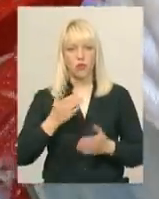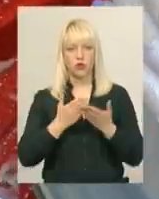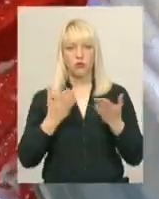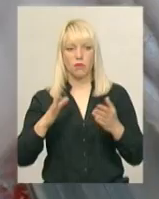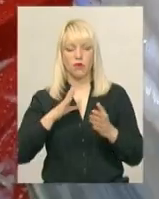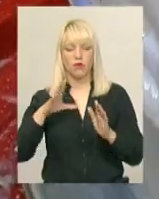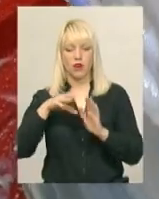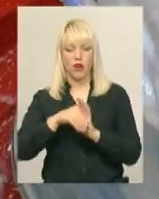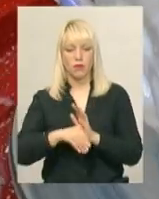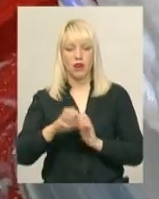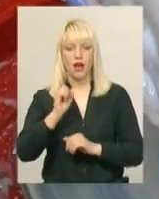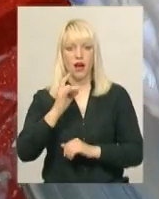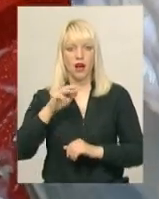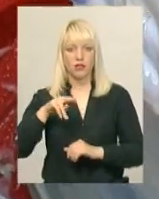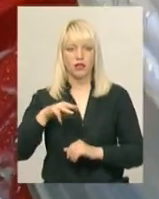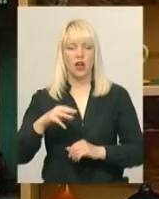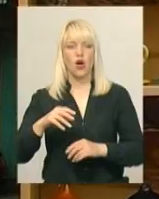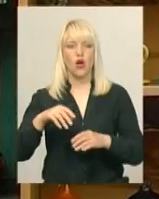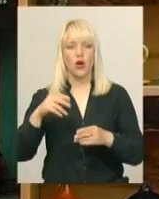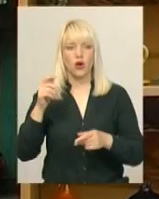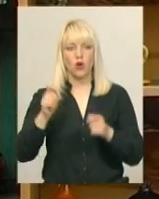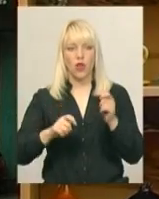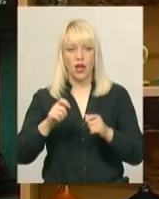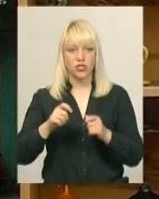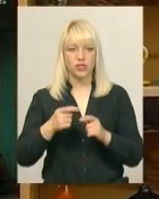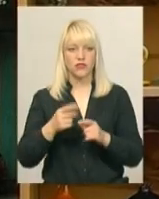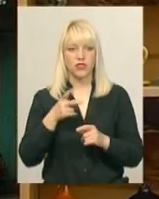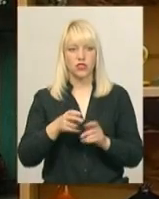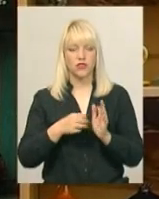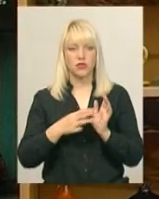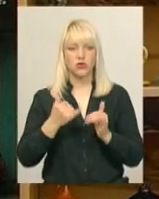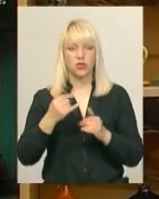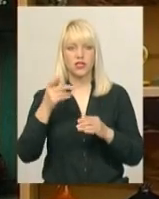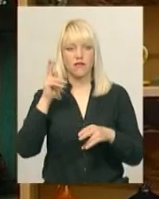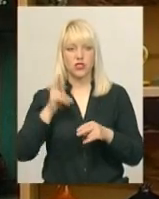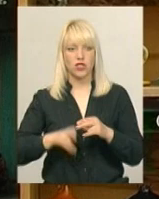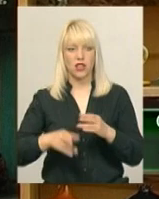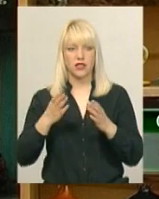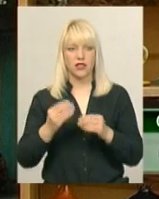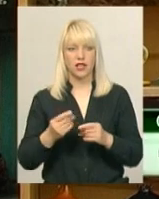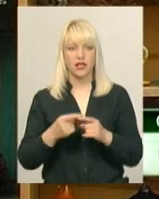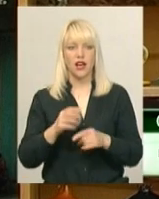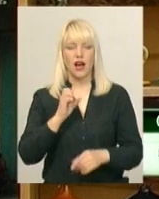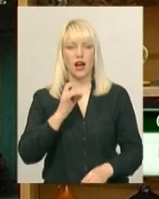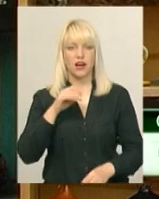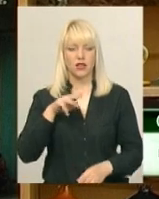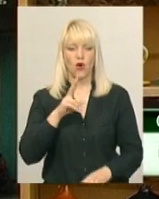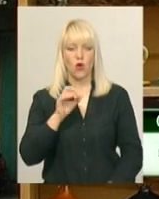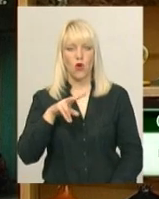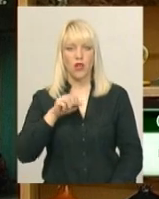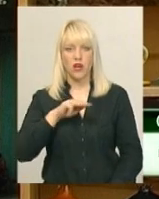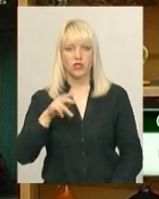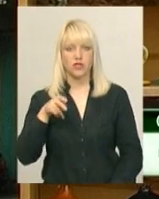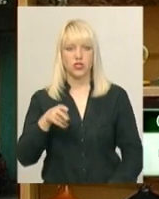рамках «Арт-колажу-2018». Сьогодні завершальний день фестивалю «Арт-колаж-2018».